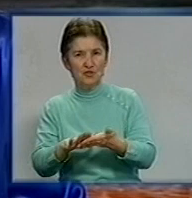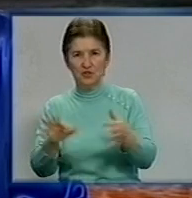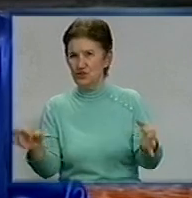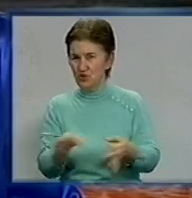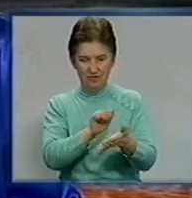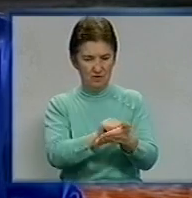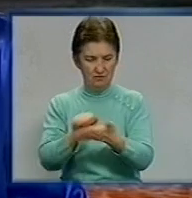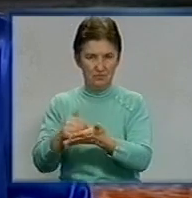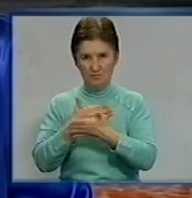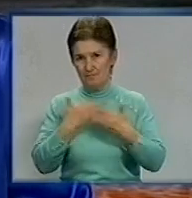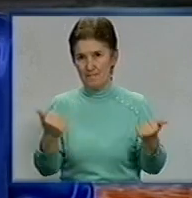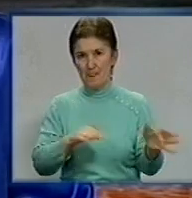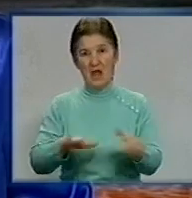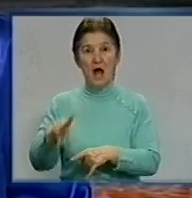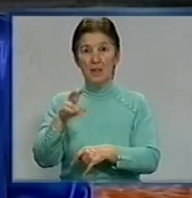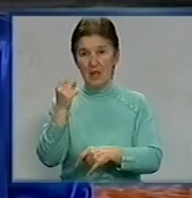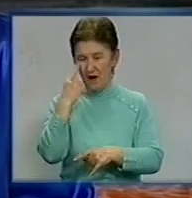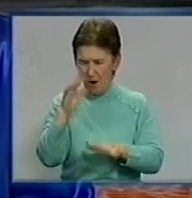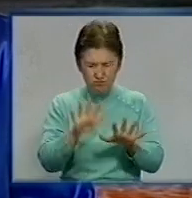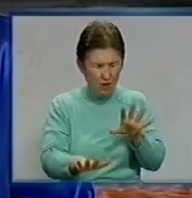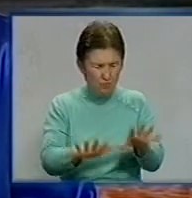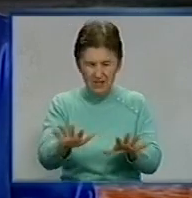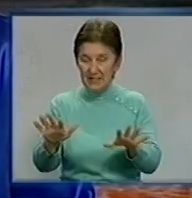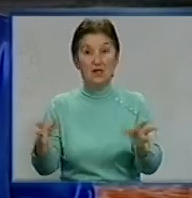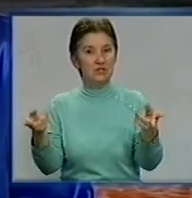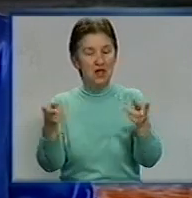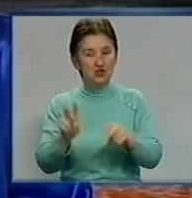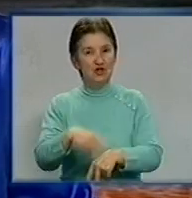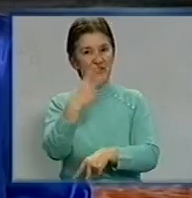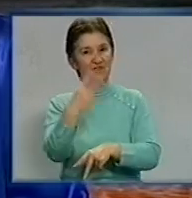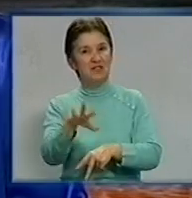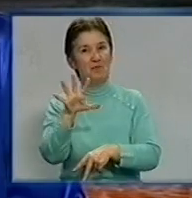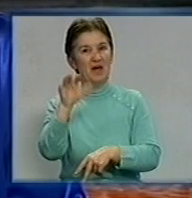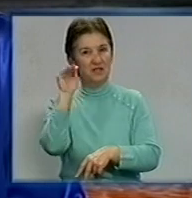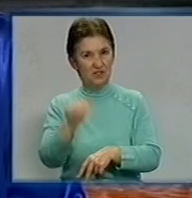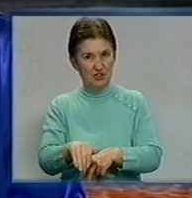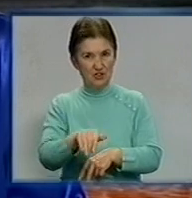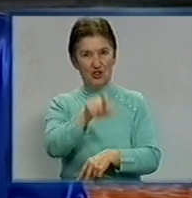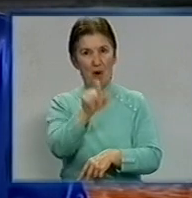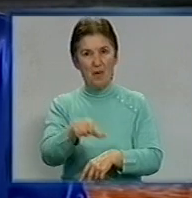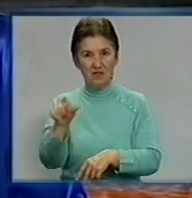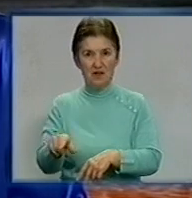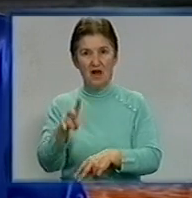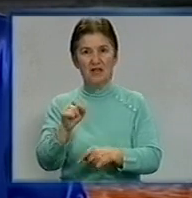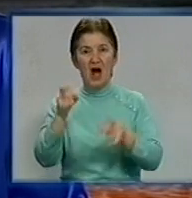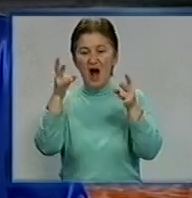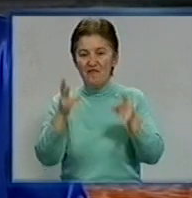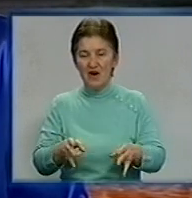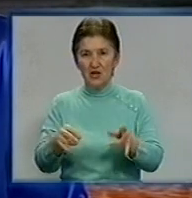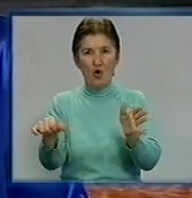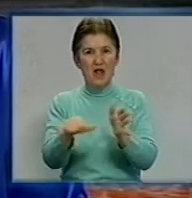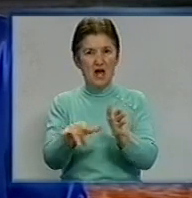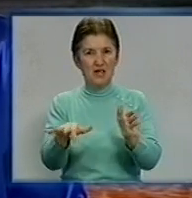На Впомацки в Кірвограді без електропостачання залишилися 25 тисяч абонентів через аварію на електромагістралі. З